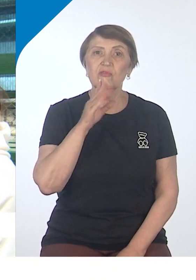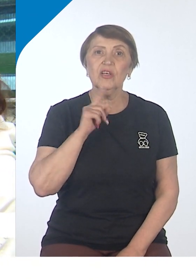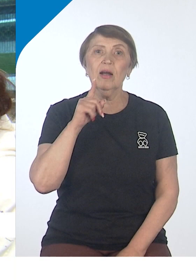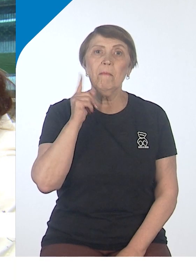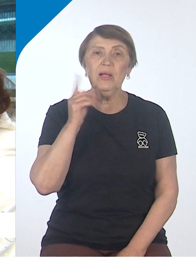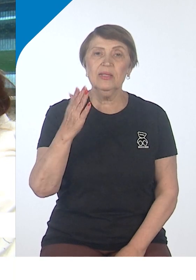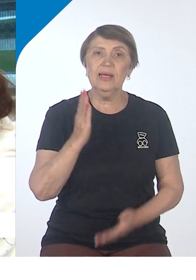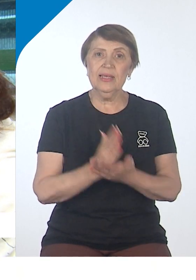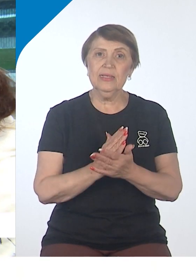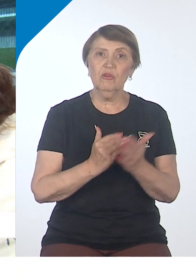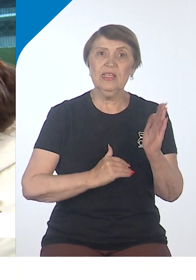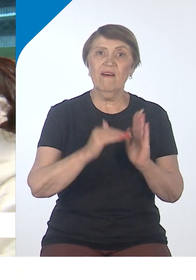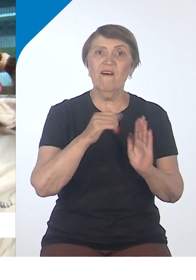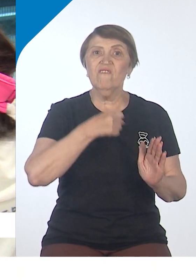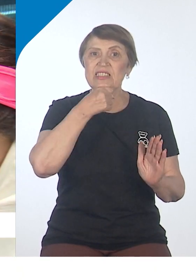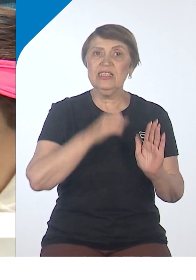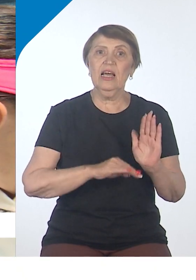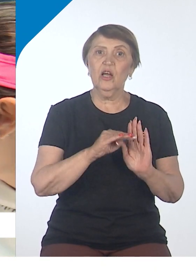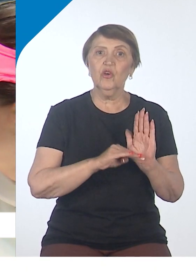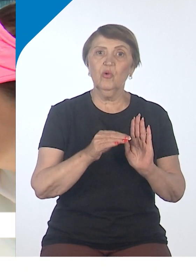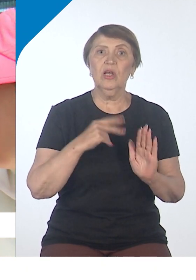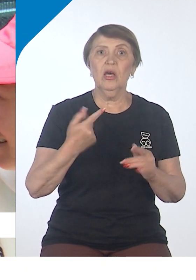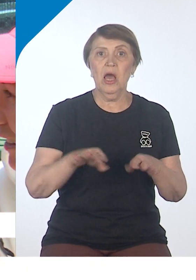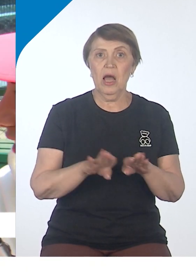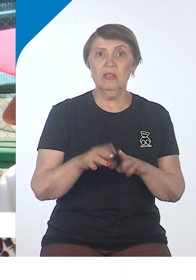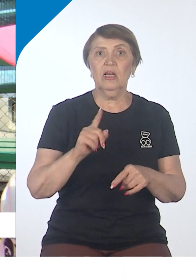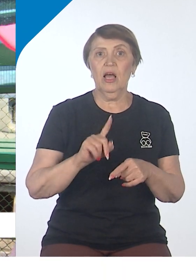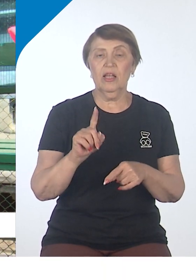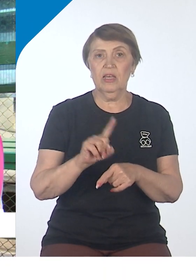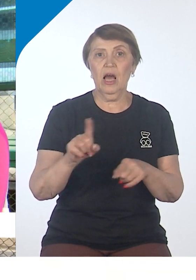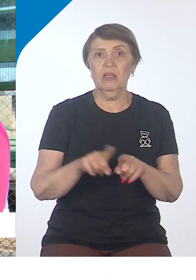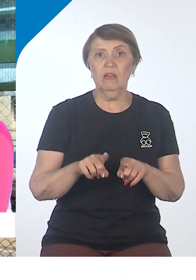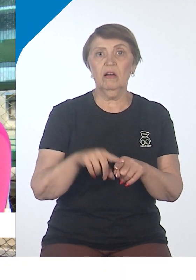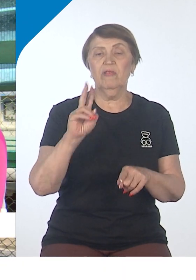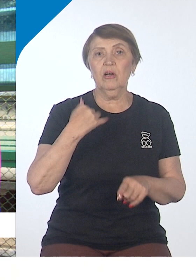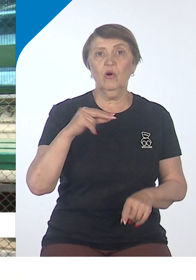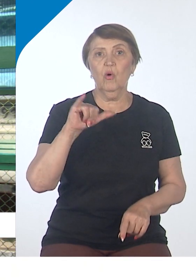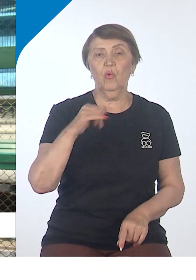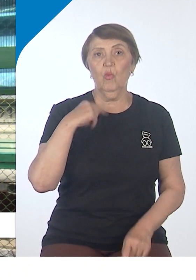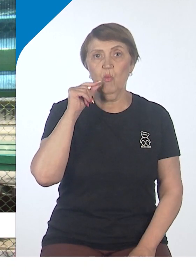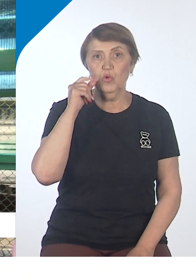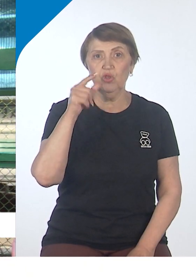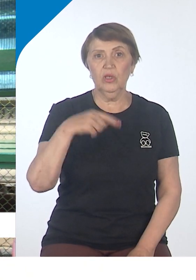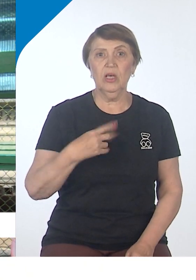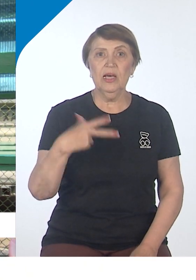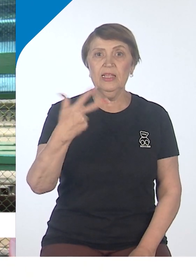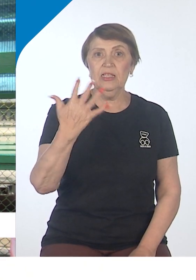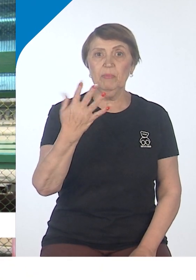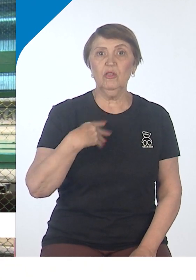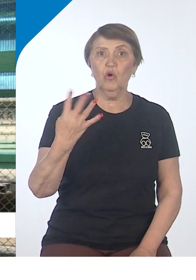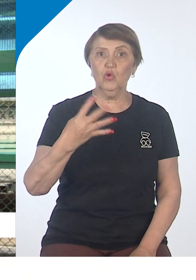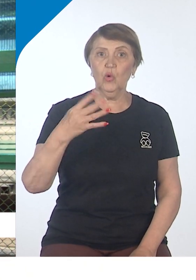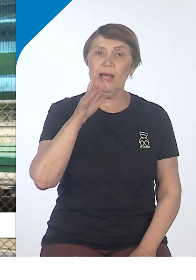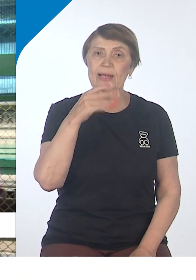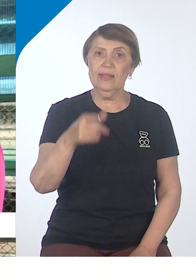возрастные категории? Ну да, точно так же, как у мужчин, то есть 35, ну, каждый 5 лет 35-40. Просто почему-то так